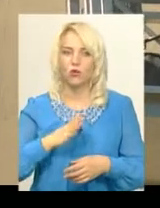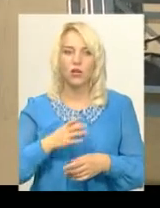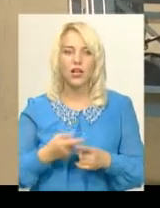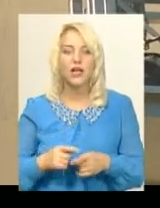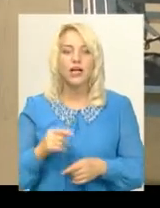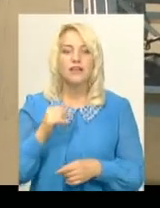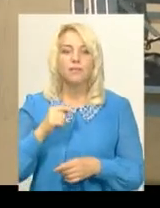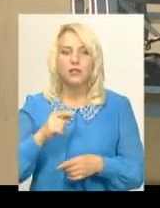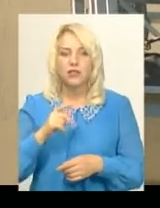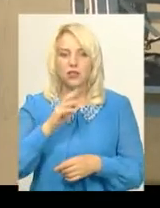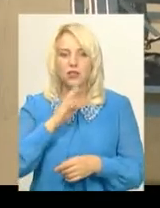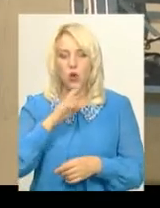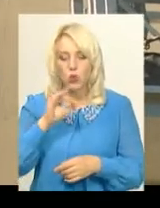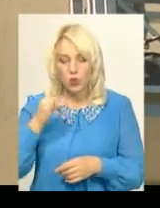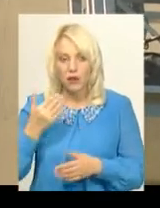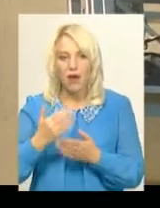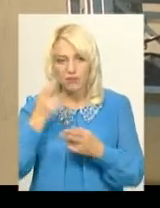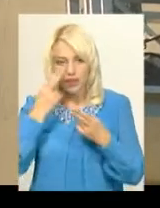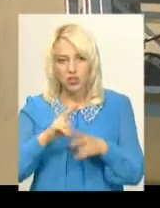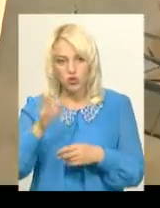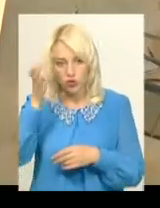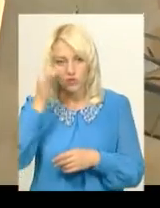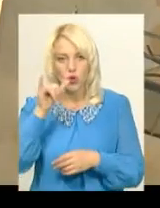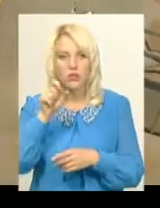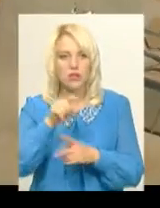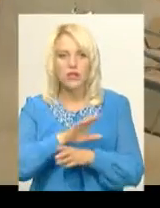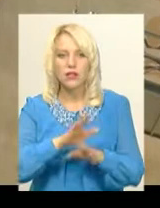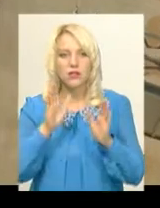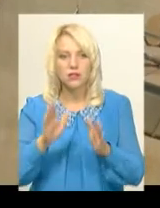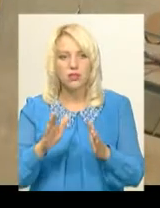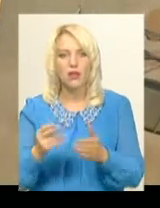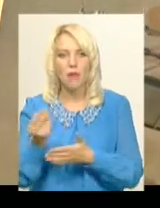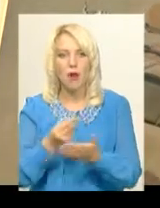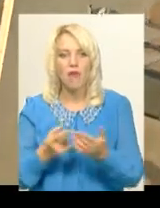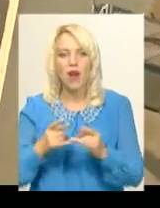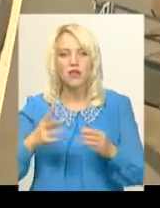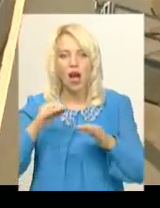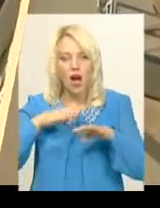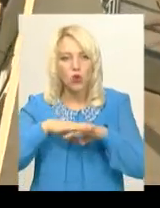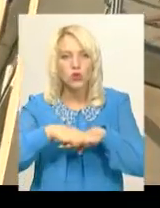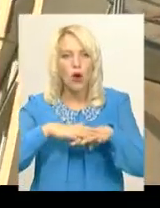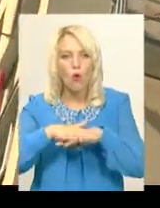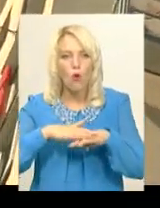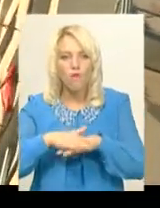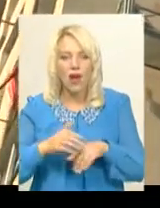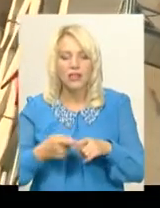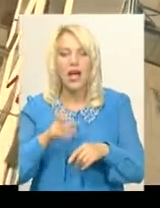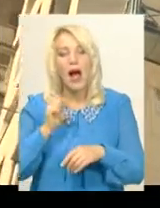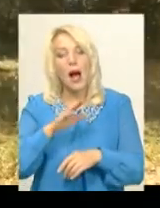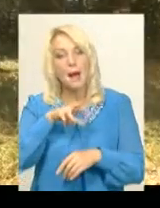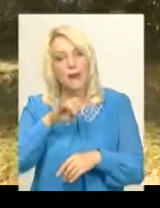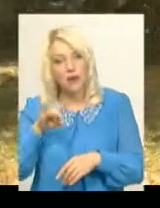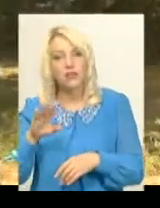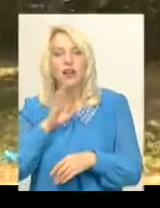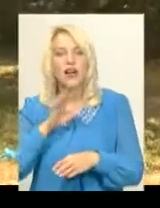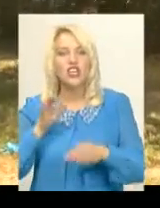Юрій має технічну освіту. Його завдання не лише малювати, а й розрахувати обсяг робіт і кількість фарби. Марта за професією живописець.